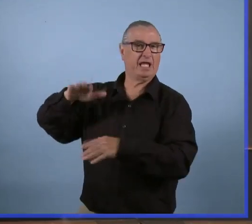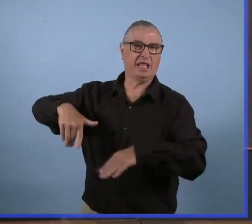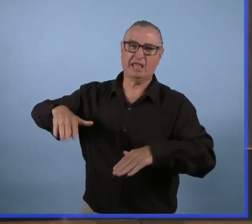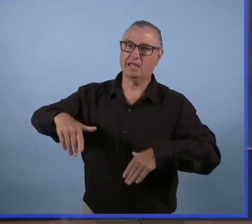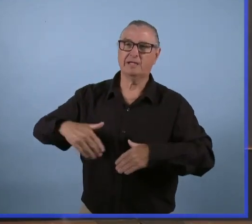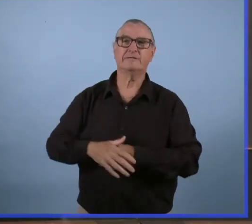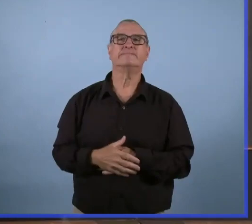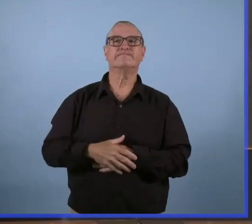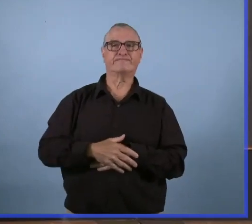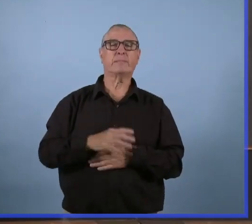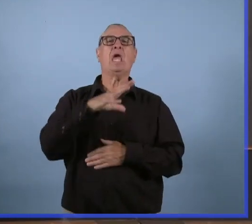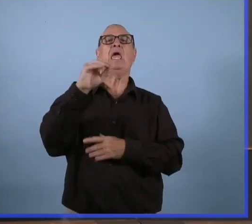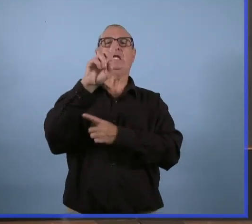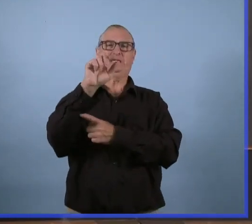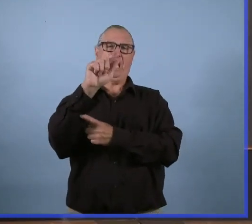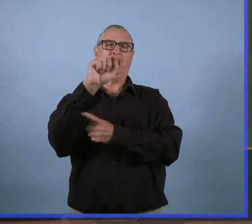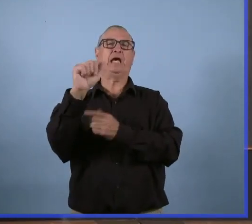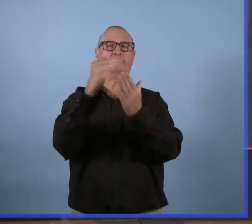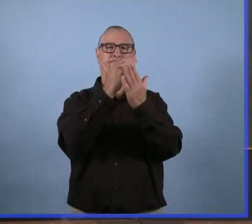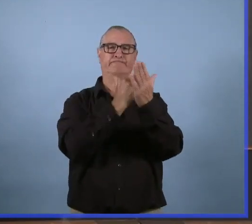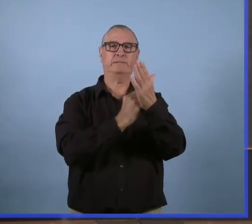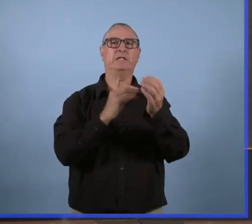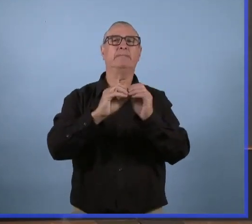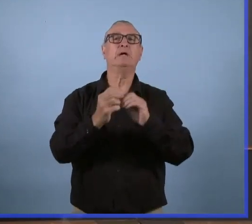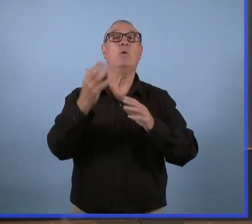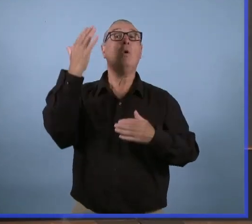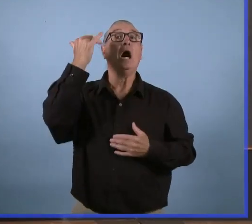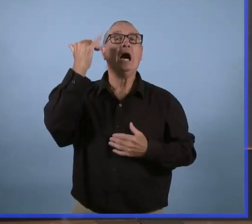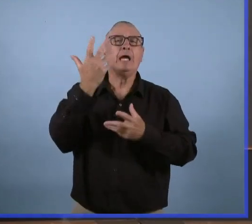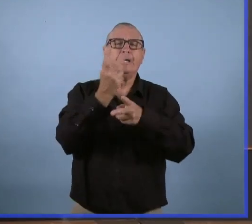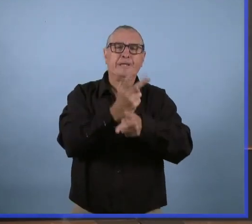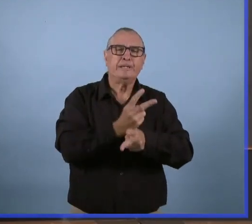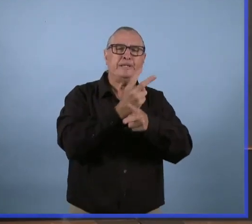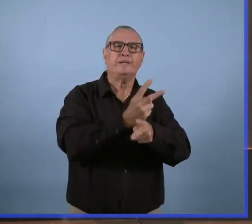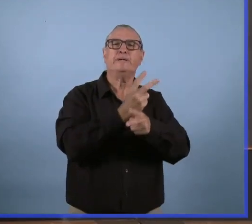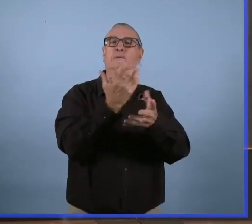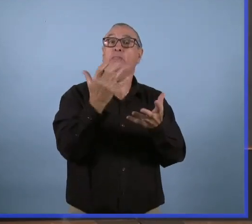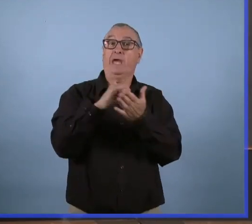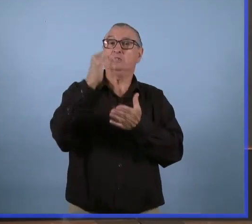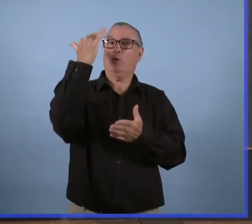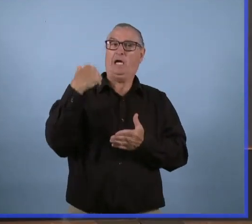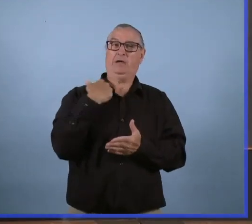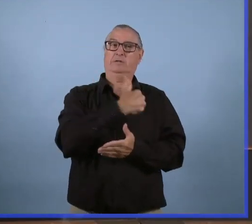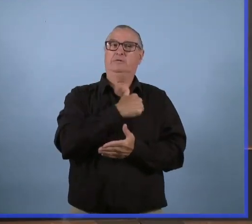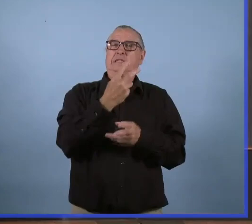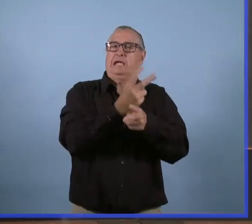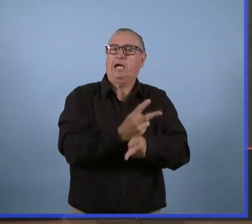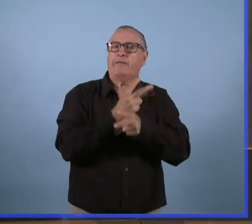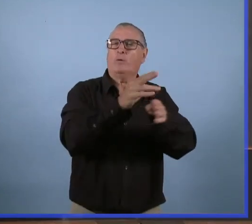prudente et on continue d'encourager les Manitobains à se faire vacciner dès que possible